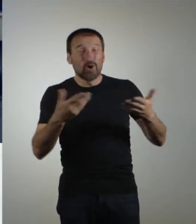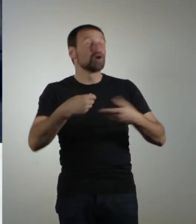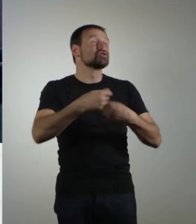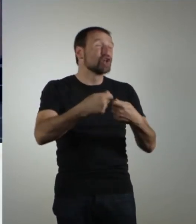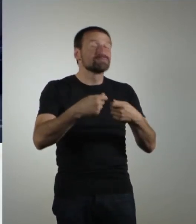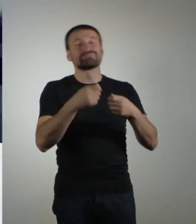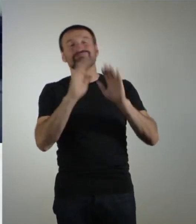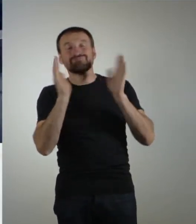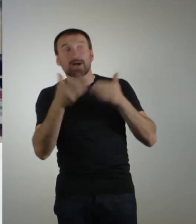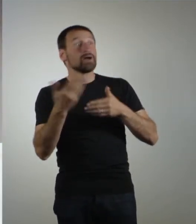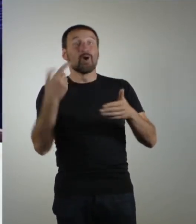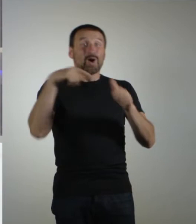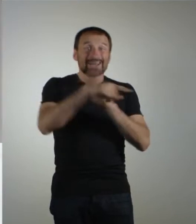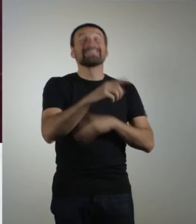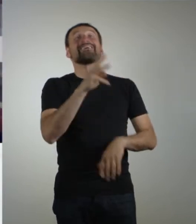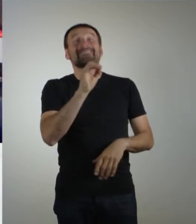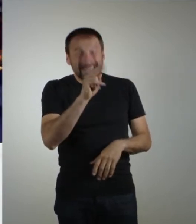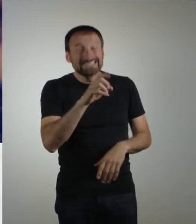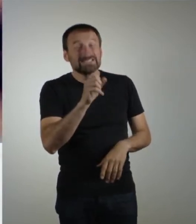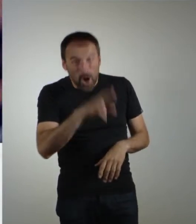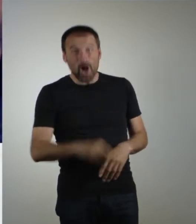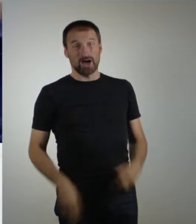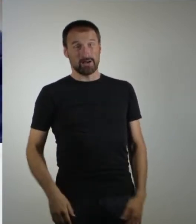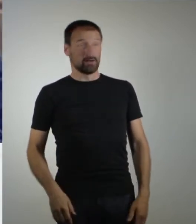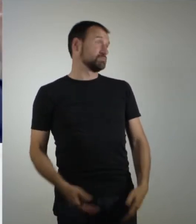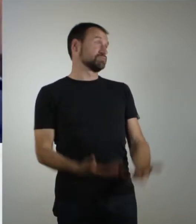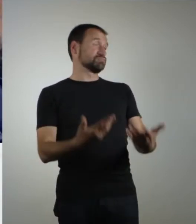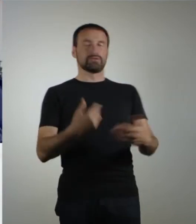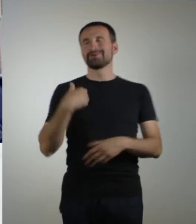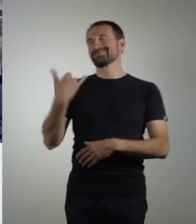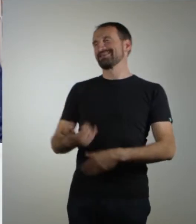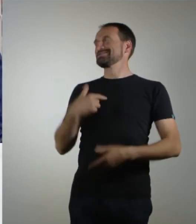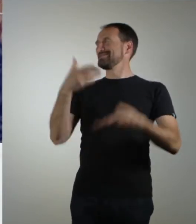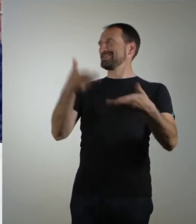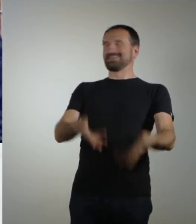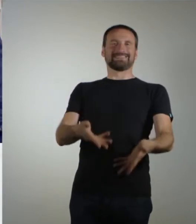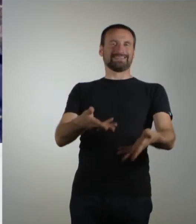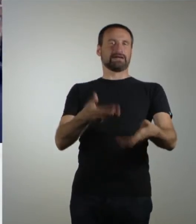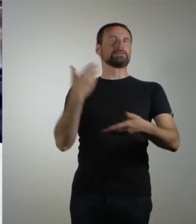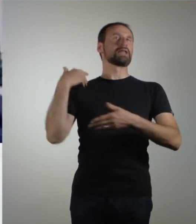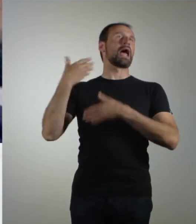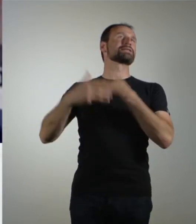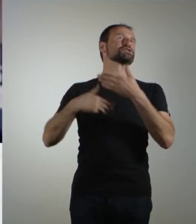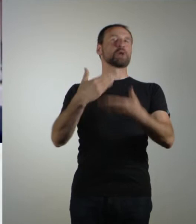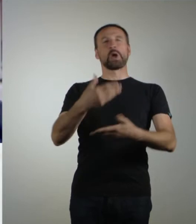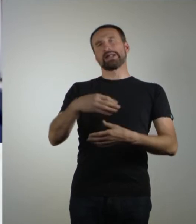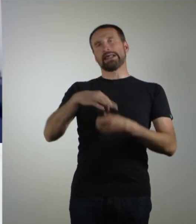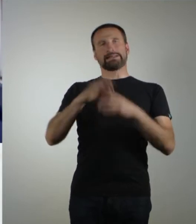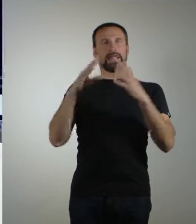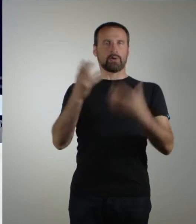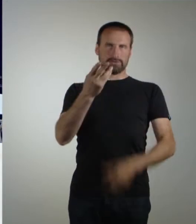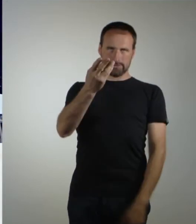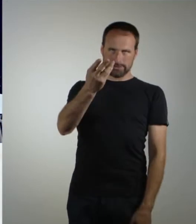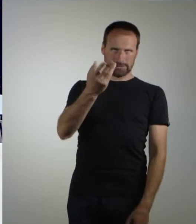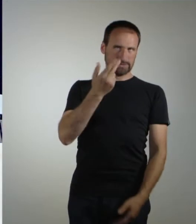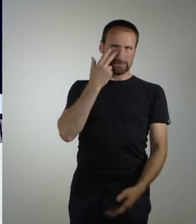So, jetzt sind wir zurück in Windsor und stehen vor einem traditionellen Teehaus, das gar nicht traditionell aussieht. Ja, brr,